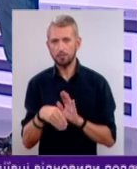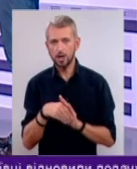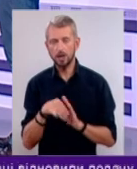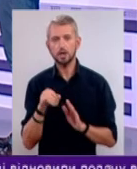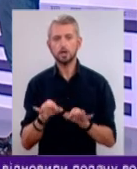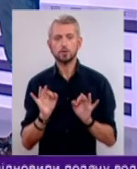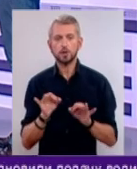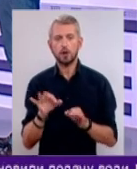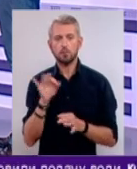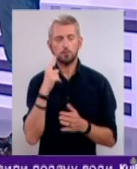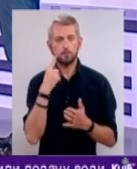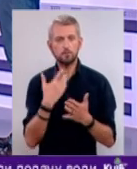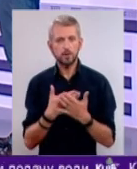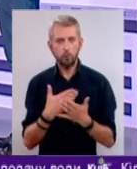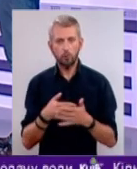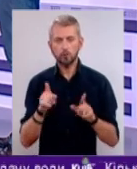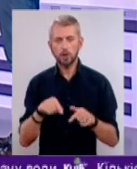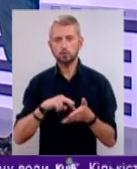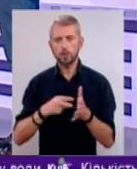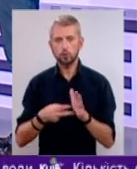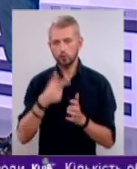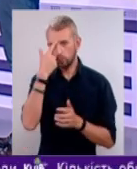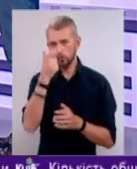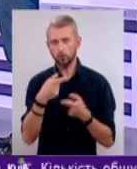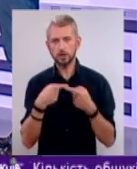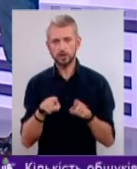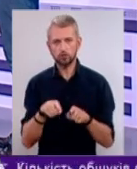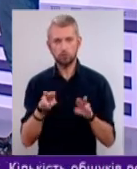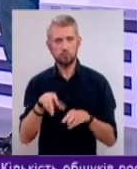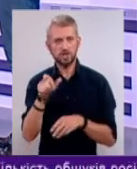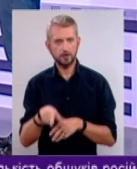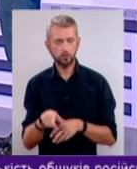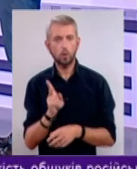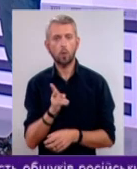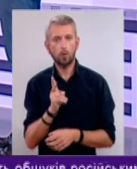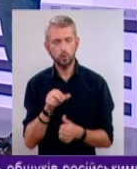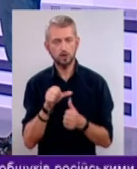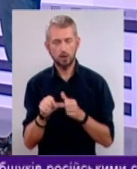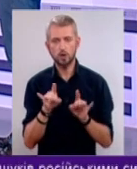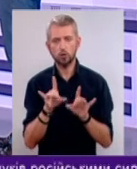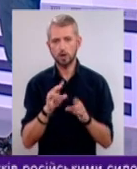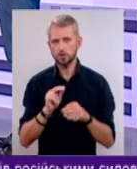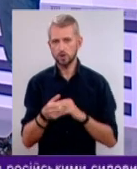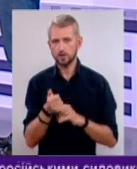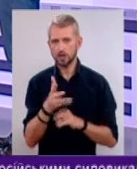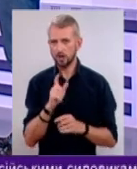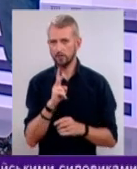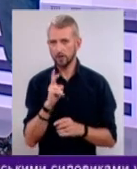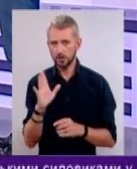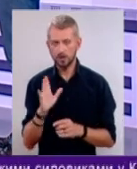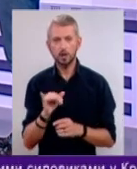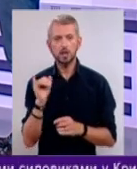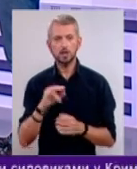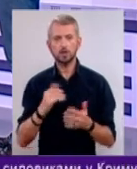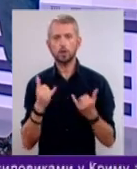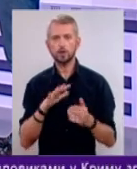до речі, про підозру також планують повідомити іншому міністру, кому саме. Розкажемо за кілька хвилин. І сьогодні відбулось